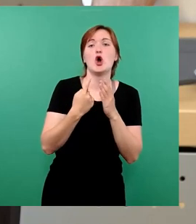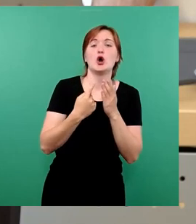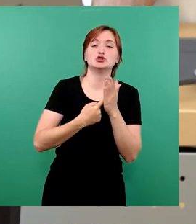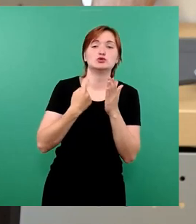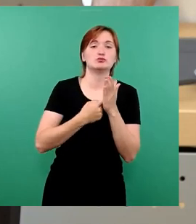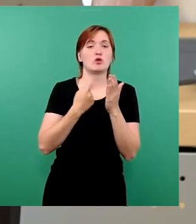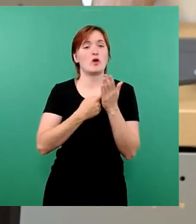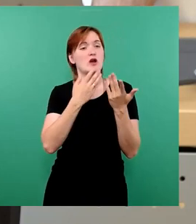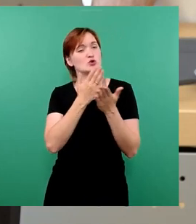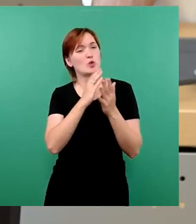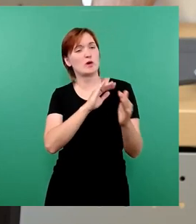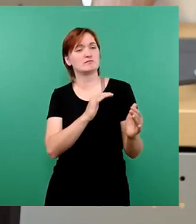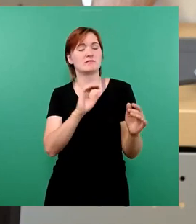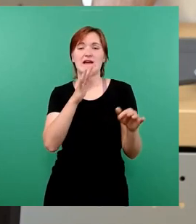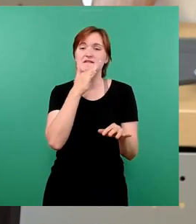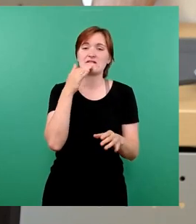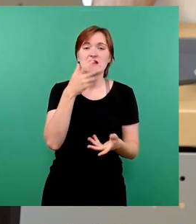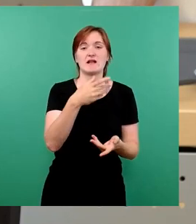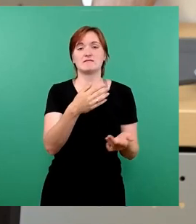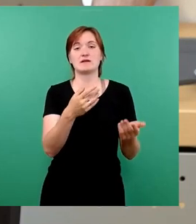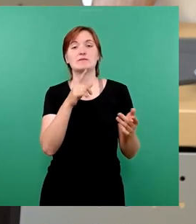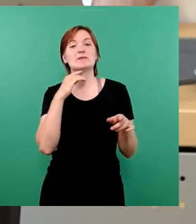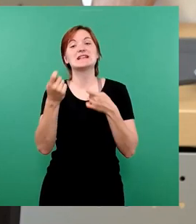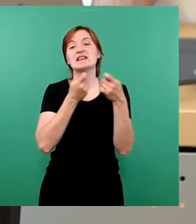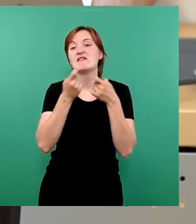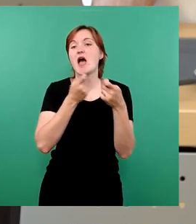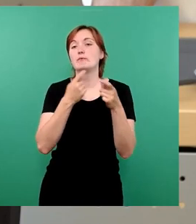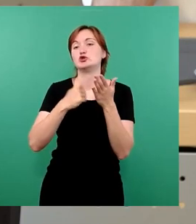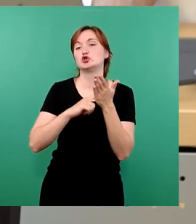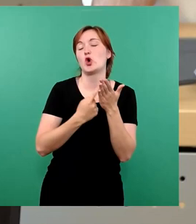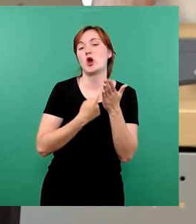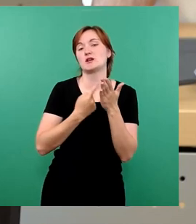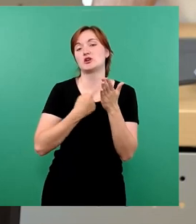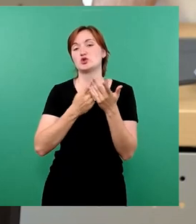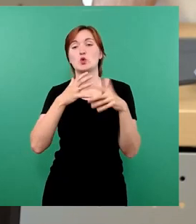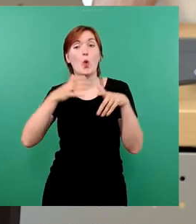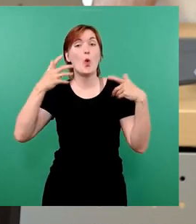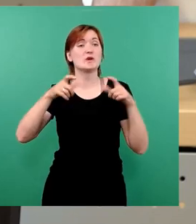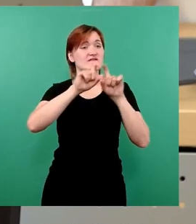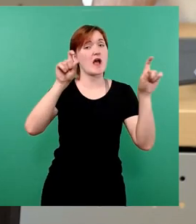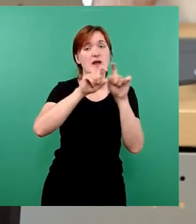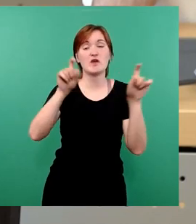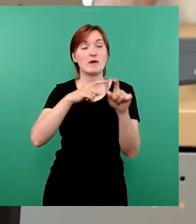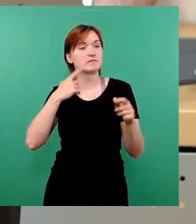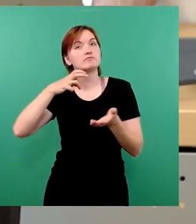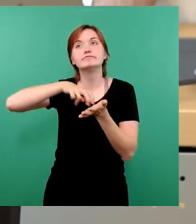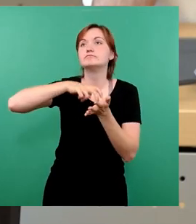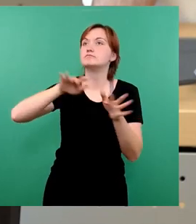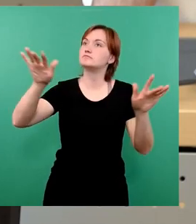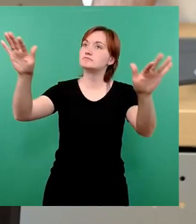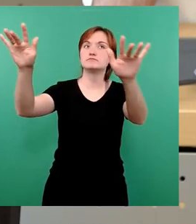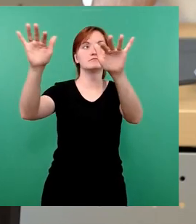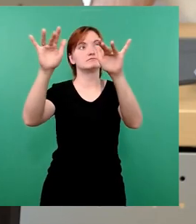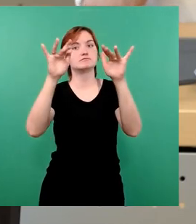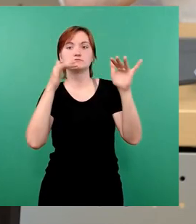hat es richtig gesagt, gerade in der Gewerbesteuer noch von den Großunternehmen. Gehen Sie durch die Stadt, sehen Sie die Veränderungen, die wir